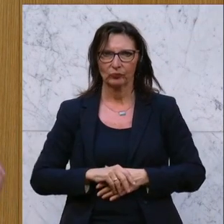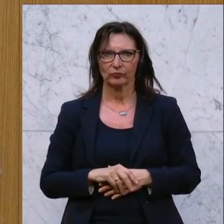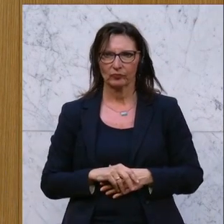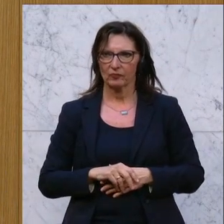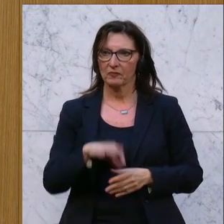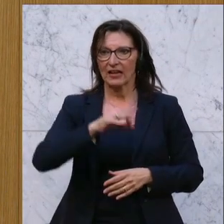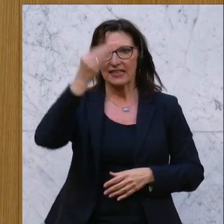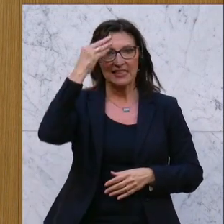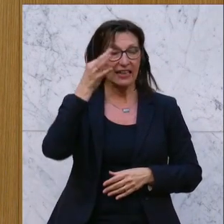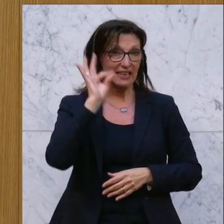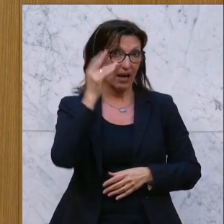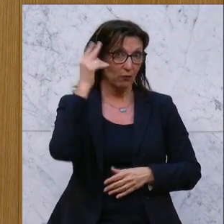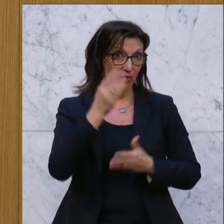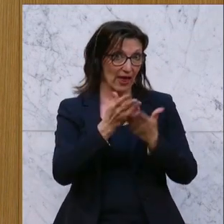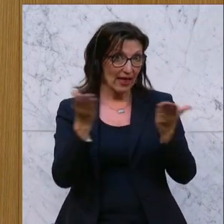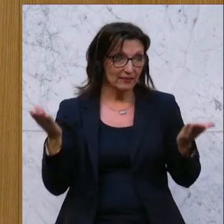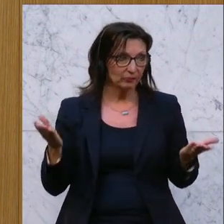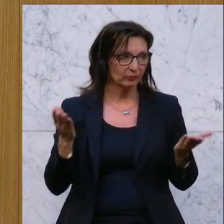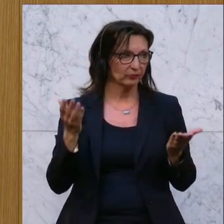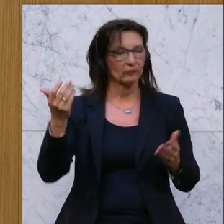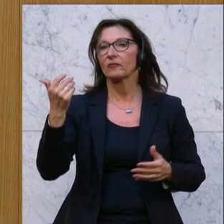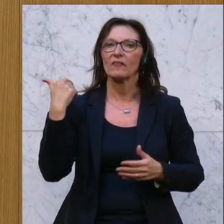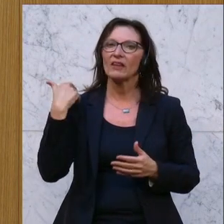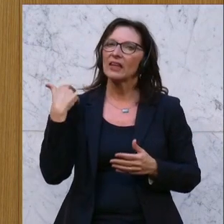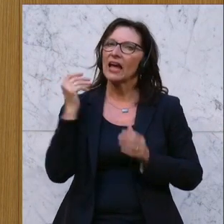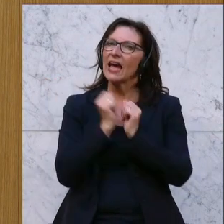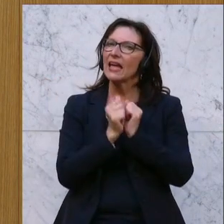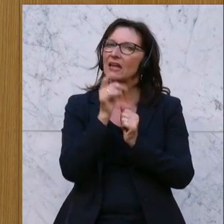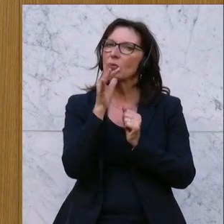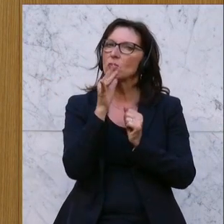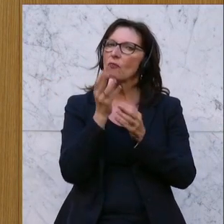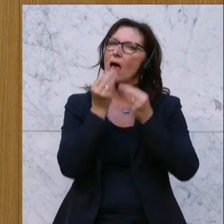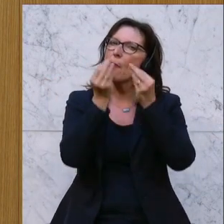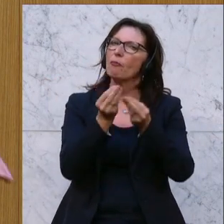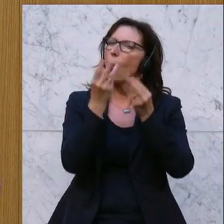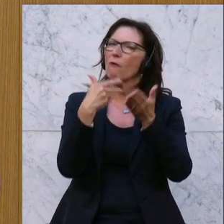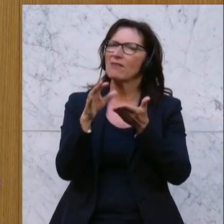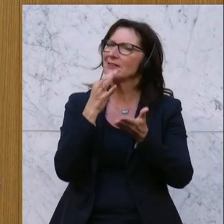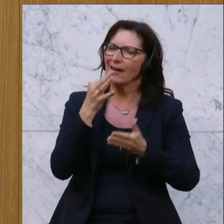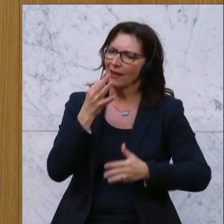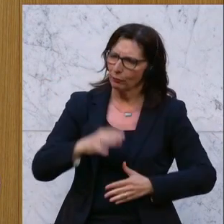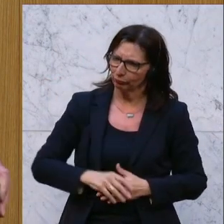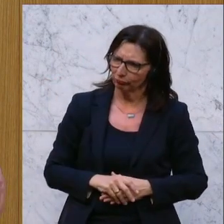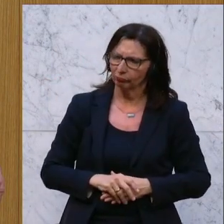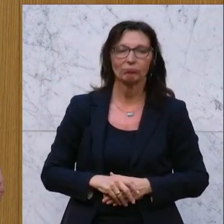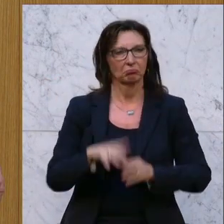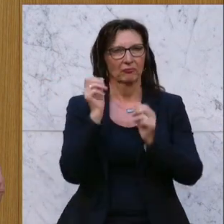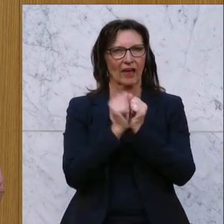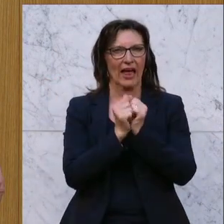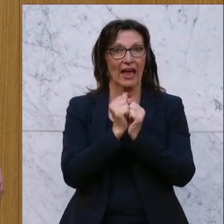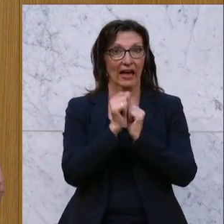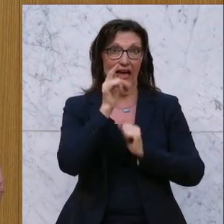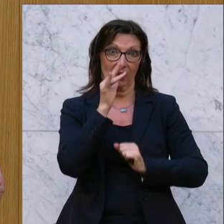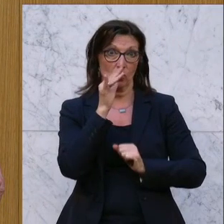Sehr geehrte Damen und Herren, was waren nun die Empfehlungen des Rechnungshofes? Da laut Rechnungshof